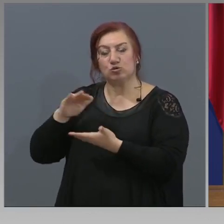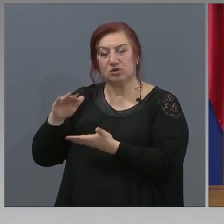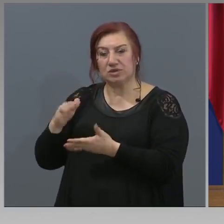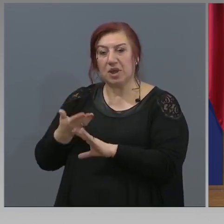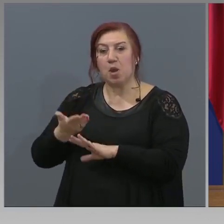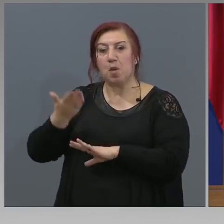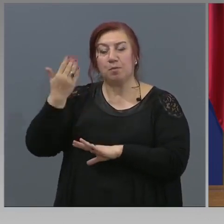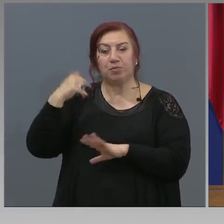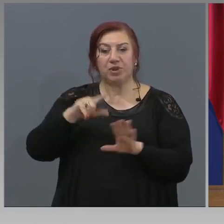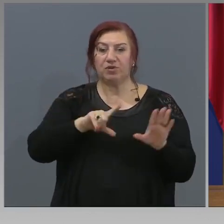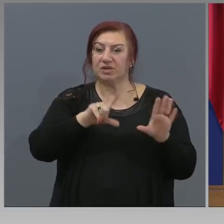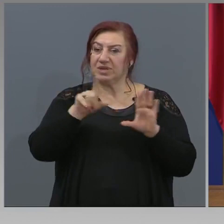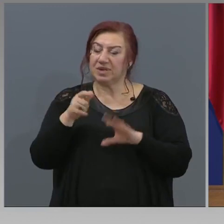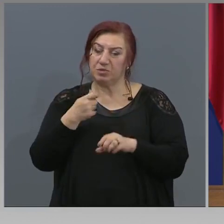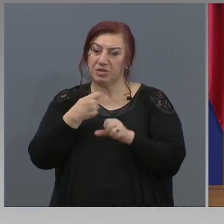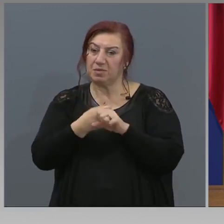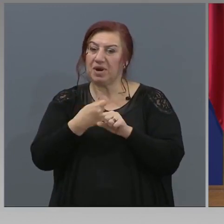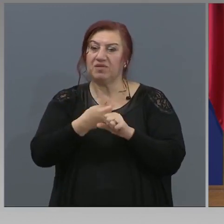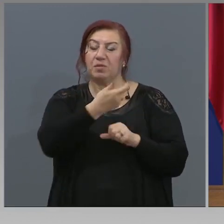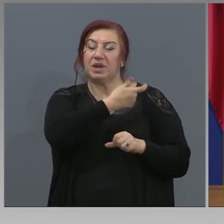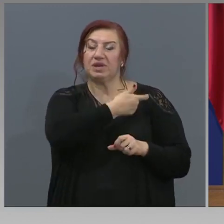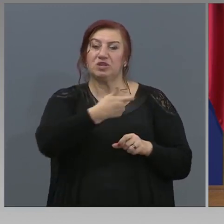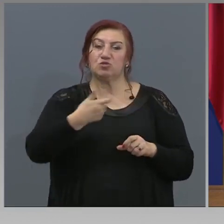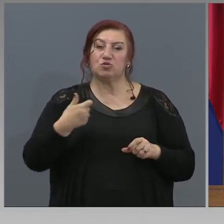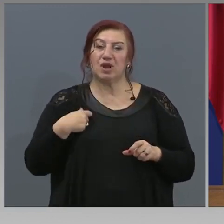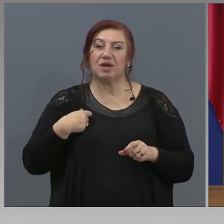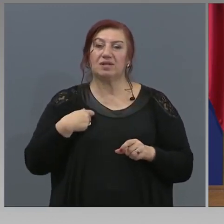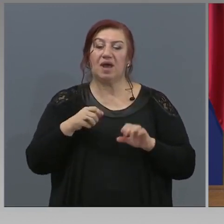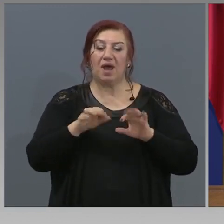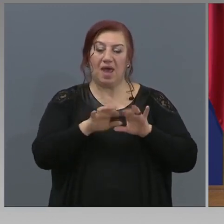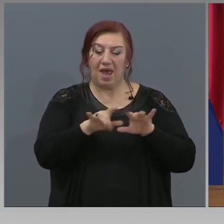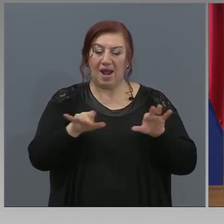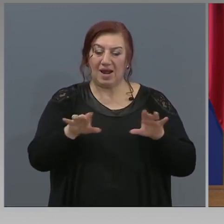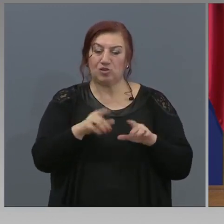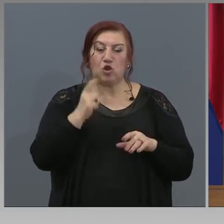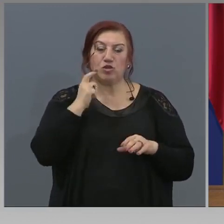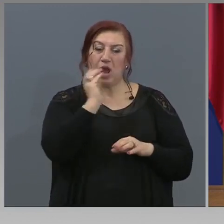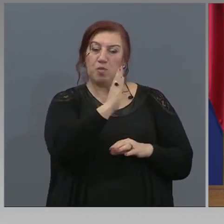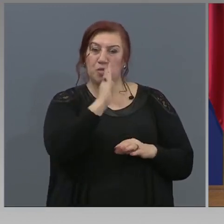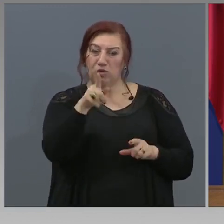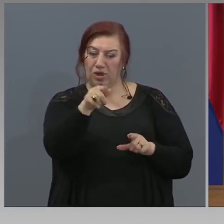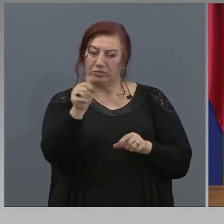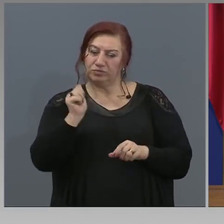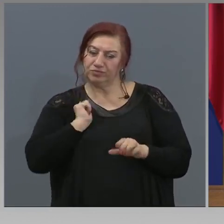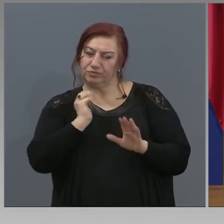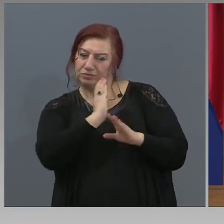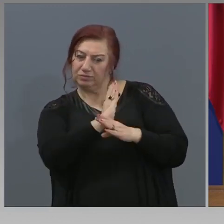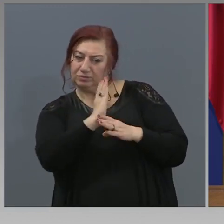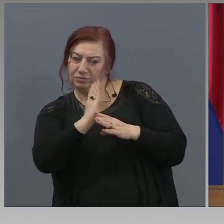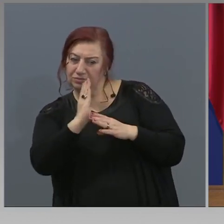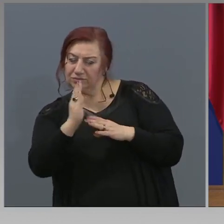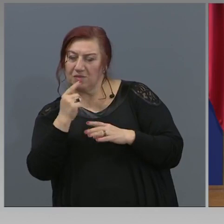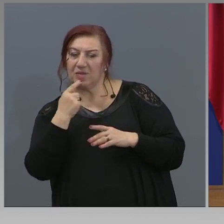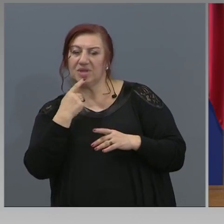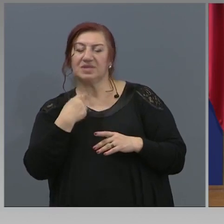седмица създадохме Националната електронна библиотека, която е като хранилище за споделение ресурси.